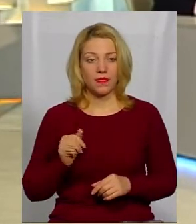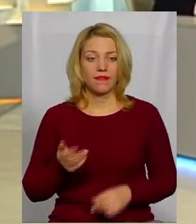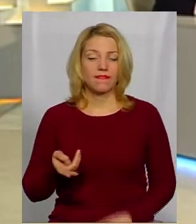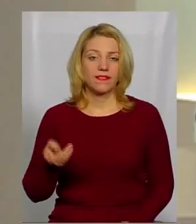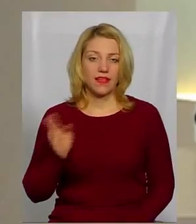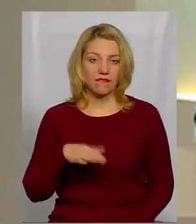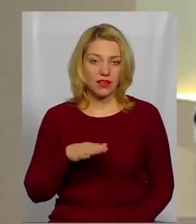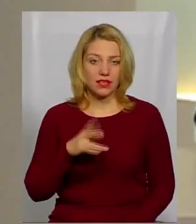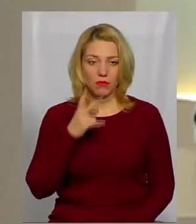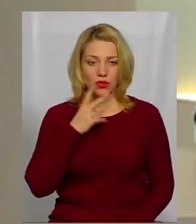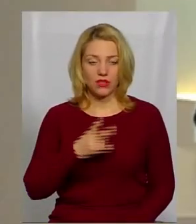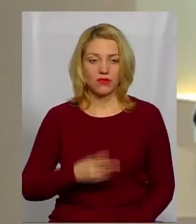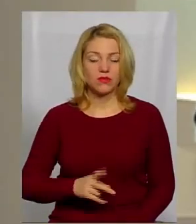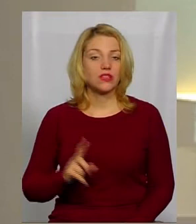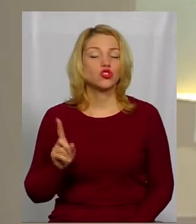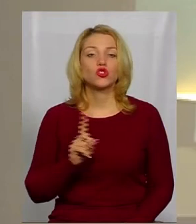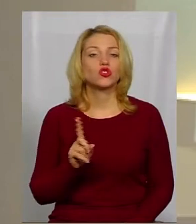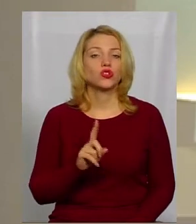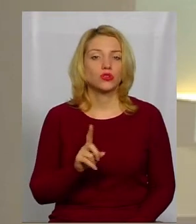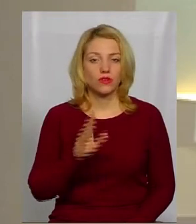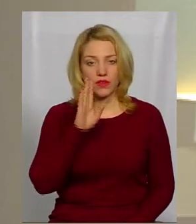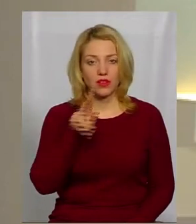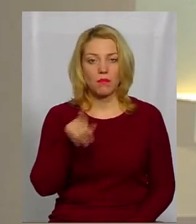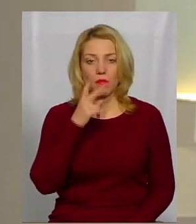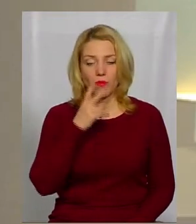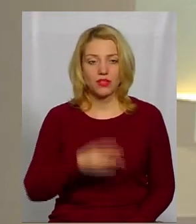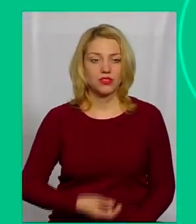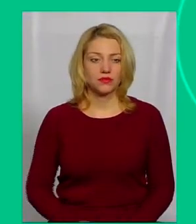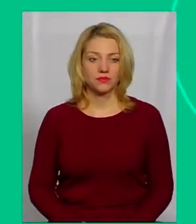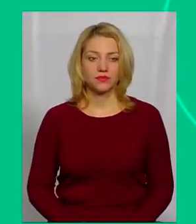Давайте подивимося, що він там побачив.